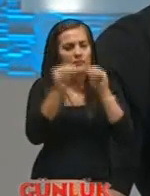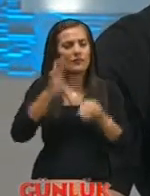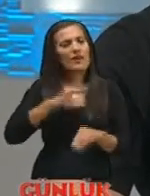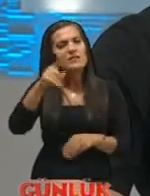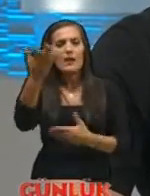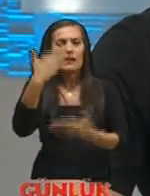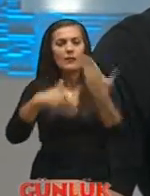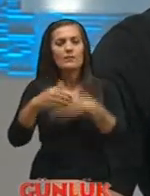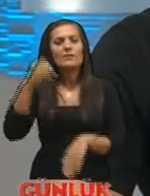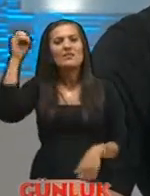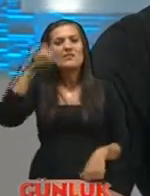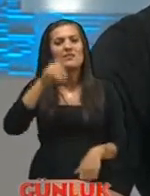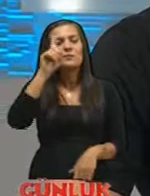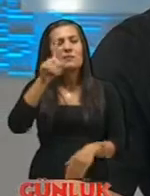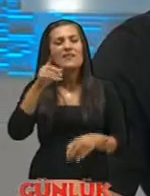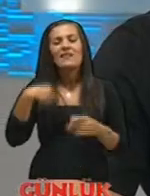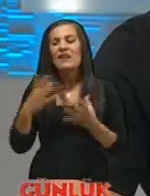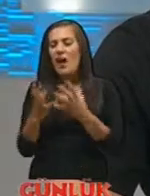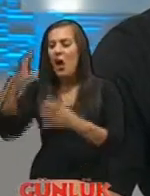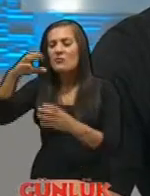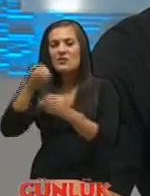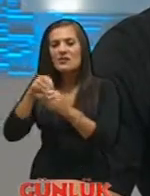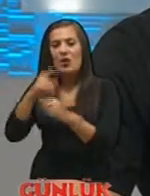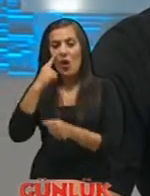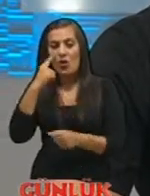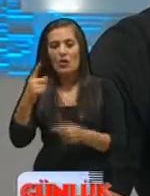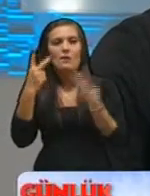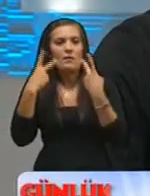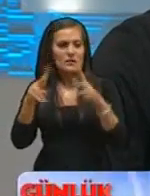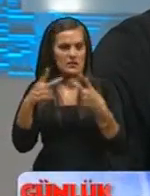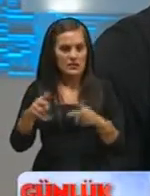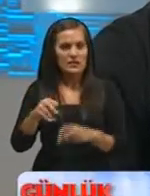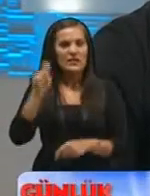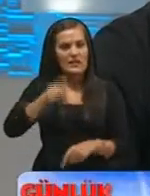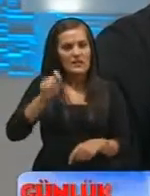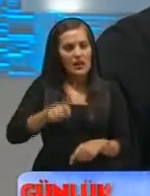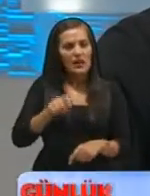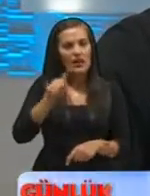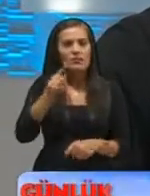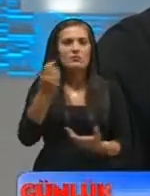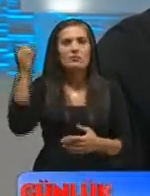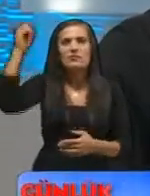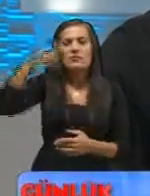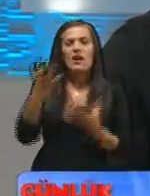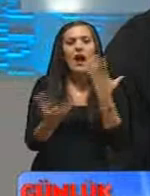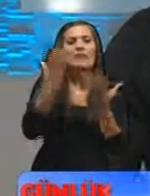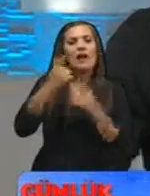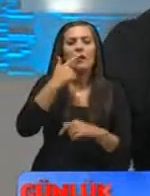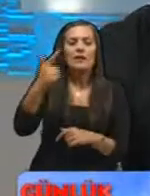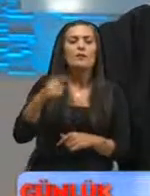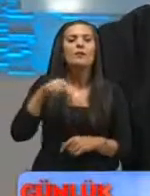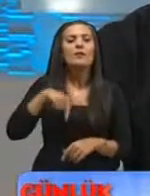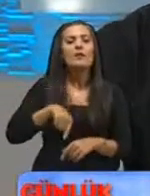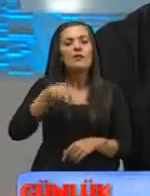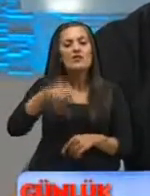alalım efendim ışık bir nesnenin ya da objenin görünebilirliğini sağlayan olgudur önce yani ışık